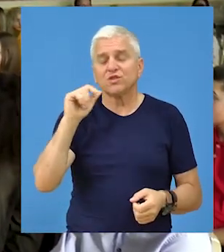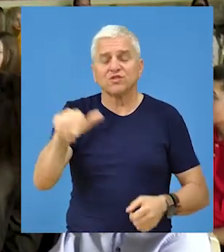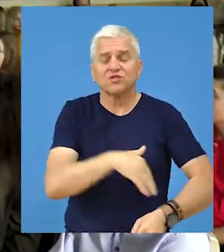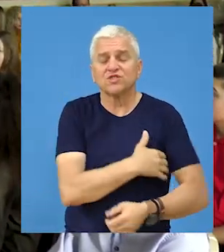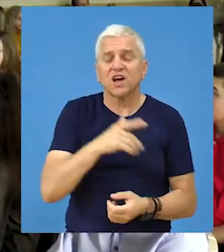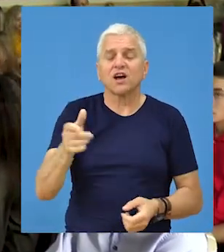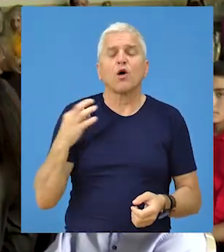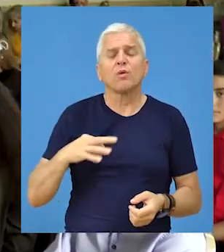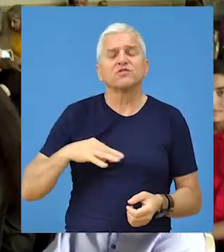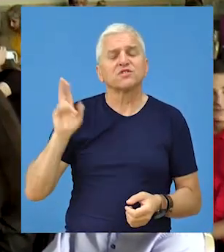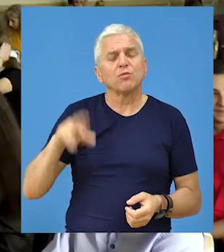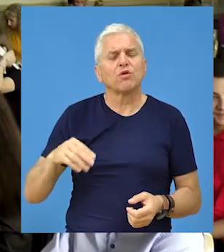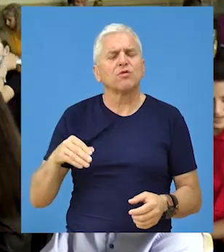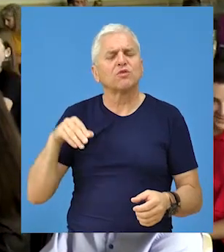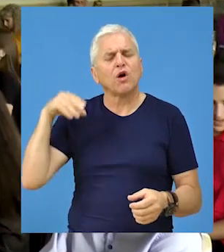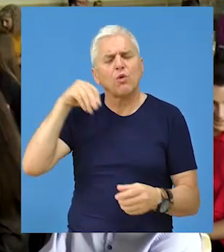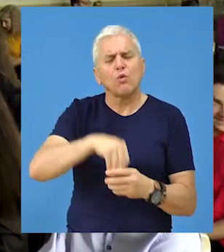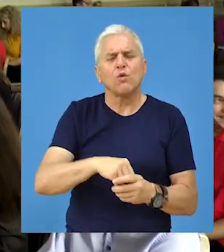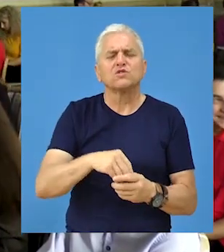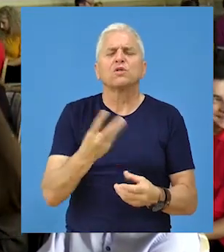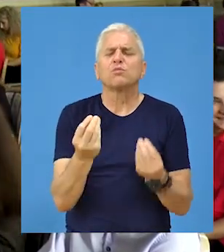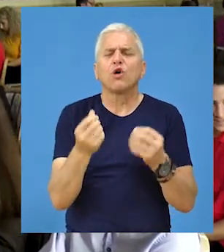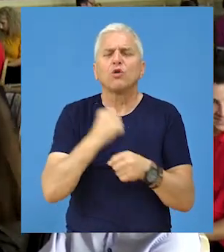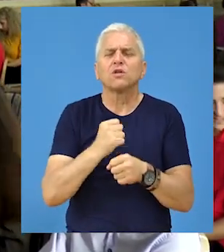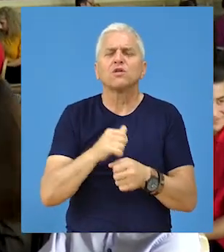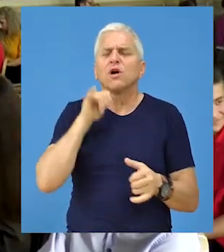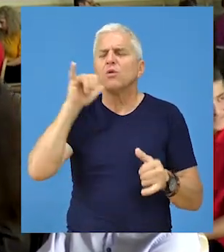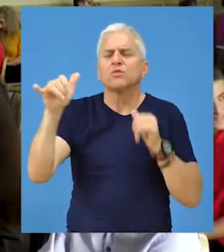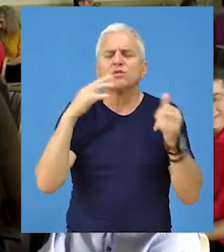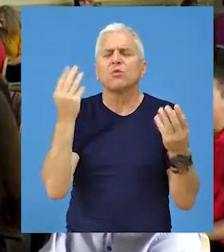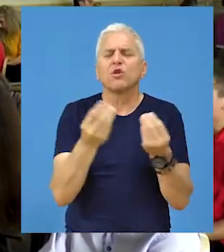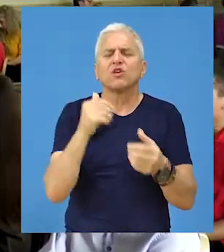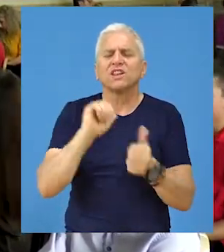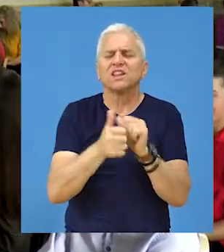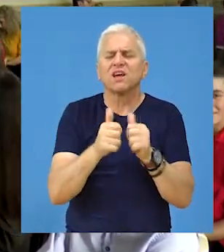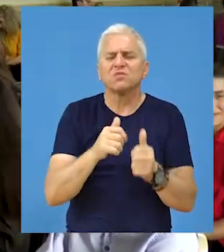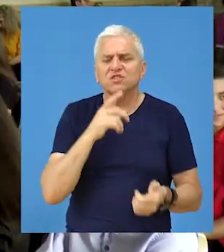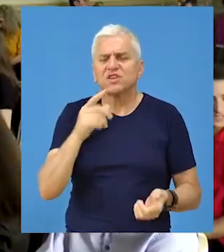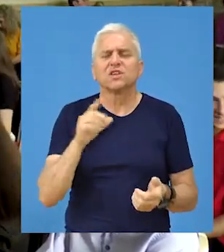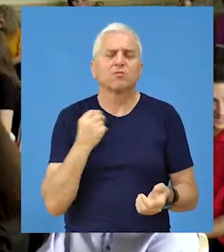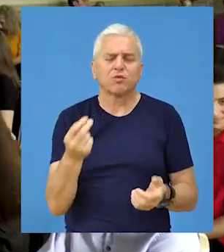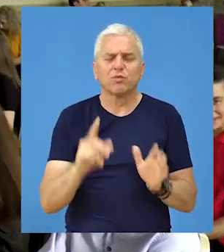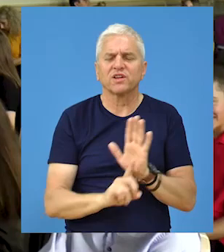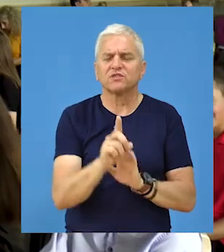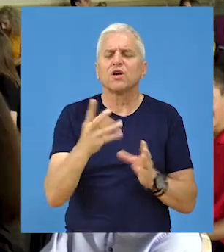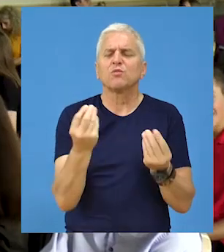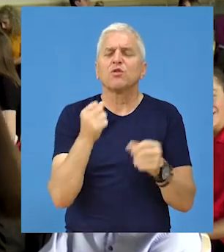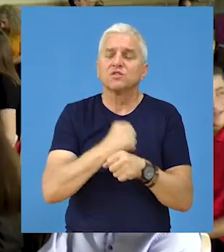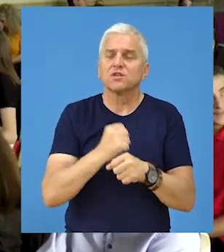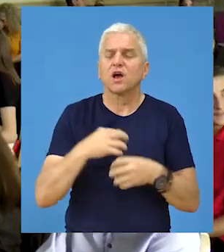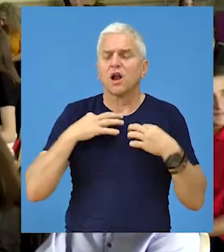Da bi bio džak generacije morao sam da uložim mnogo rada. Išao sam na mnoga takmičenja i ostvario rezultate.